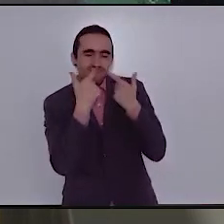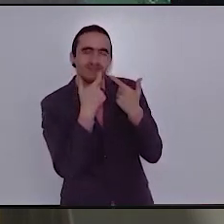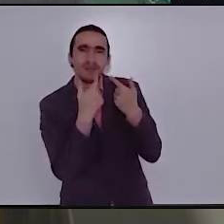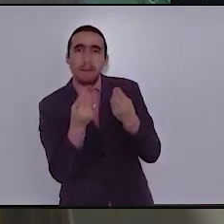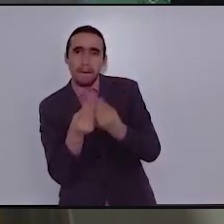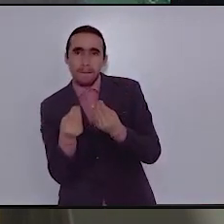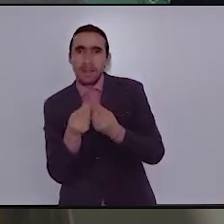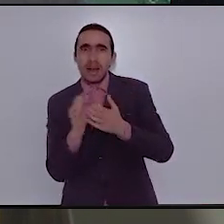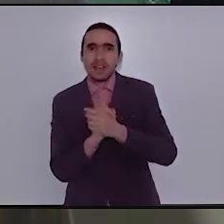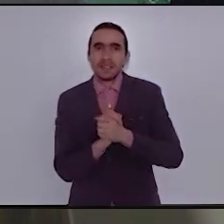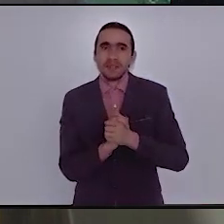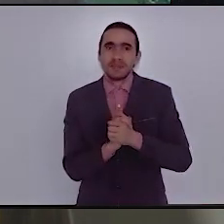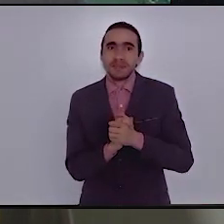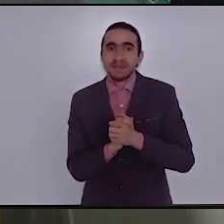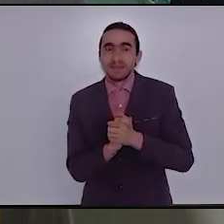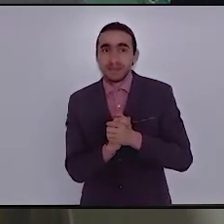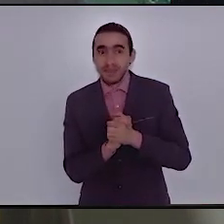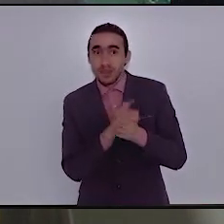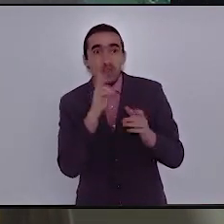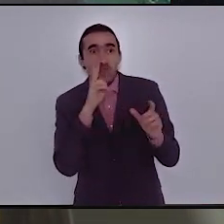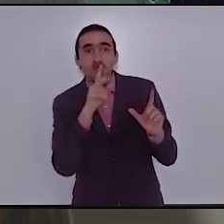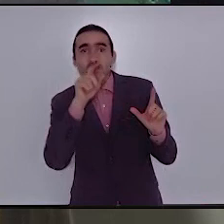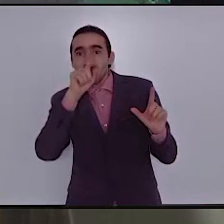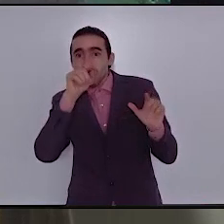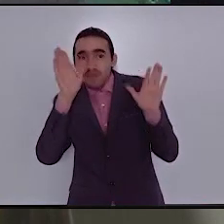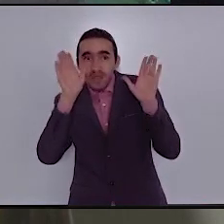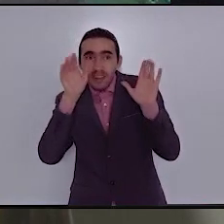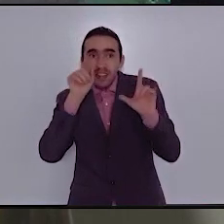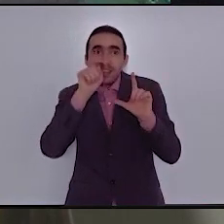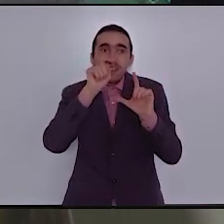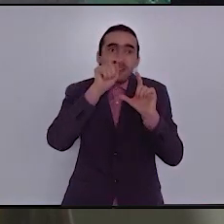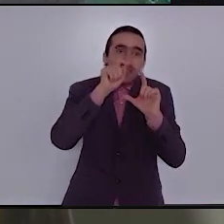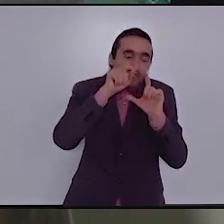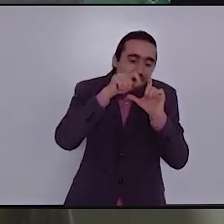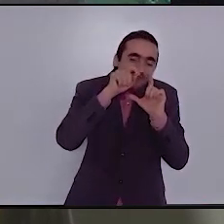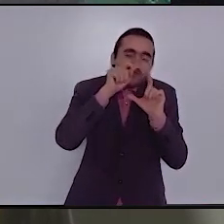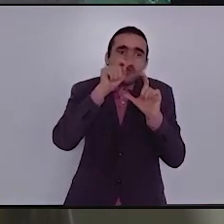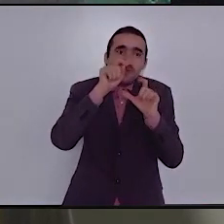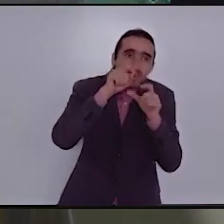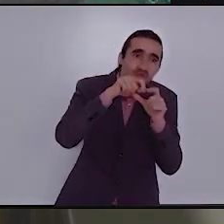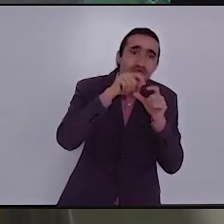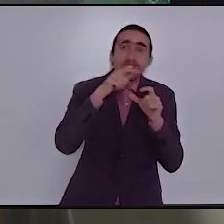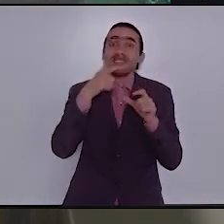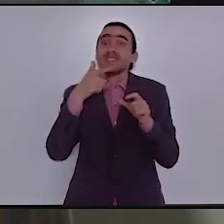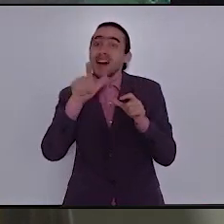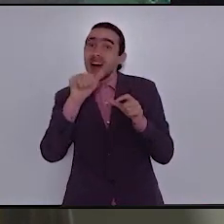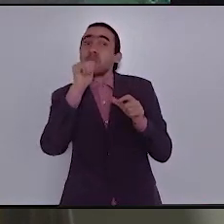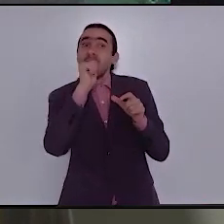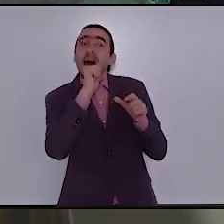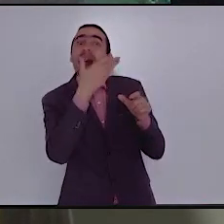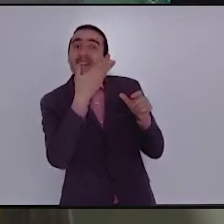دعونا نرى هل سيصل الماء إلى منقار الغراب؟ نعم، نعم